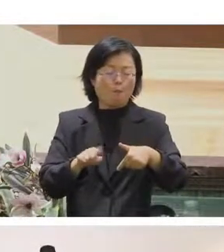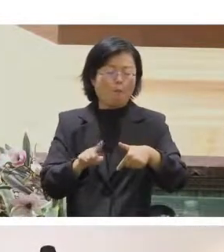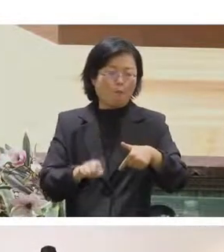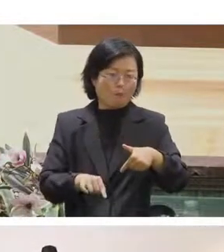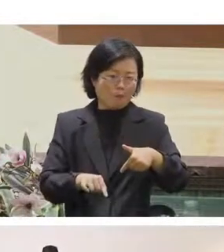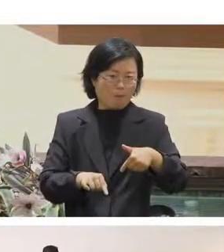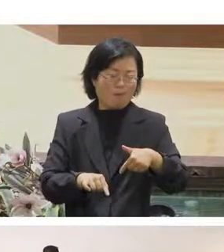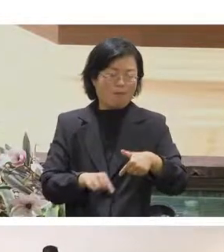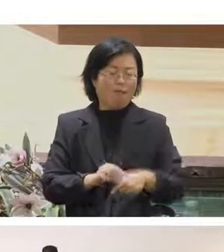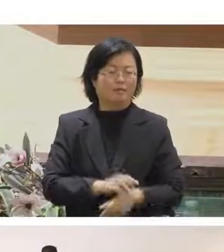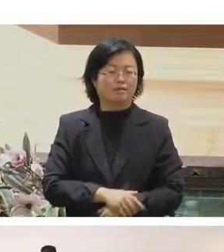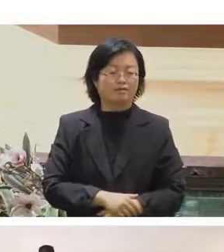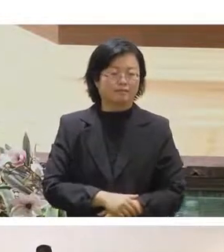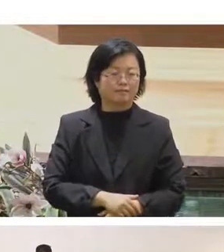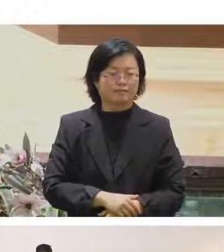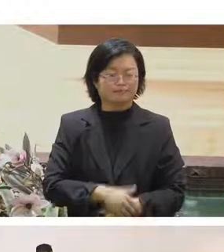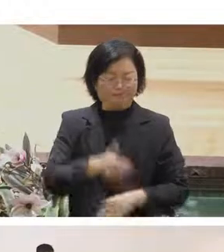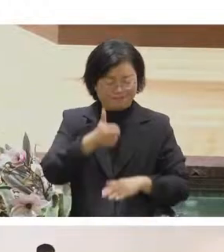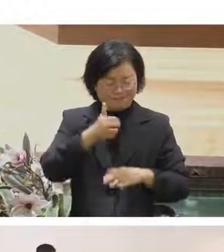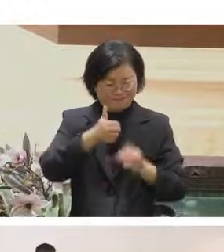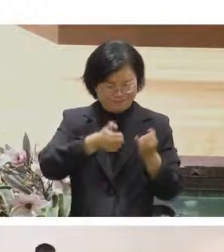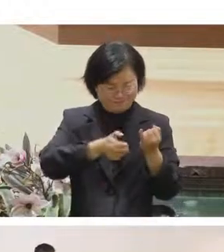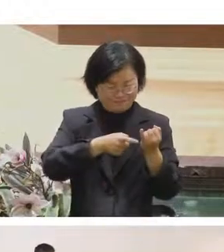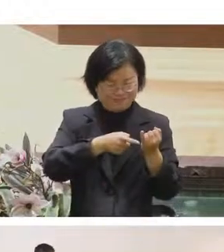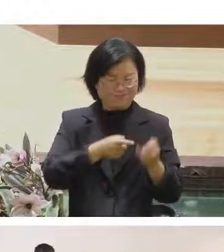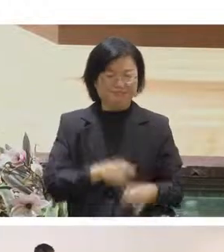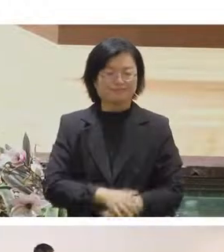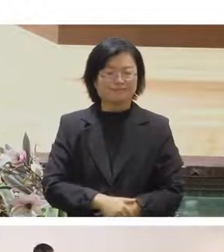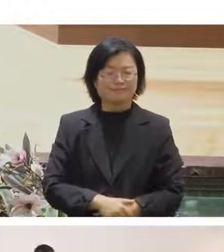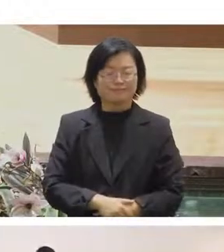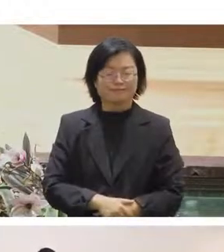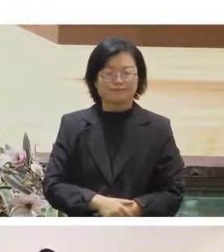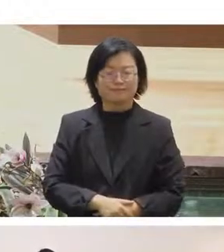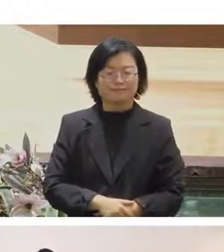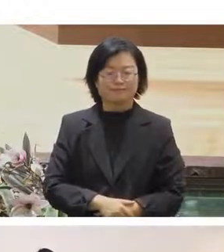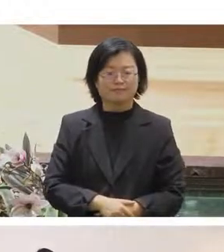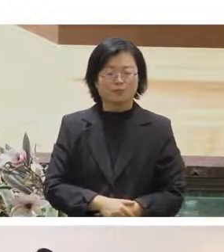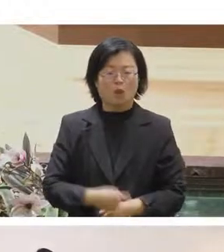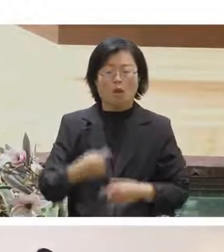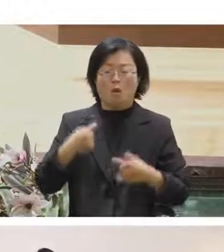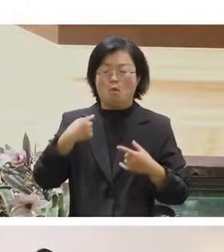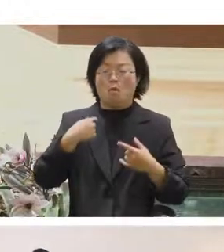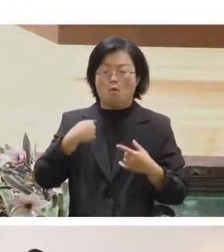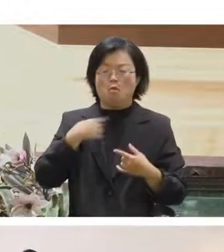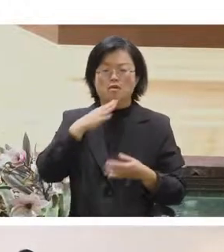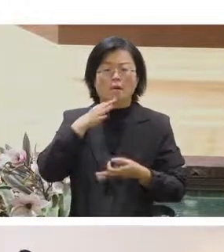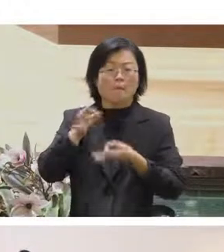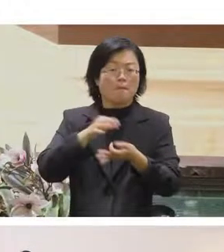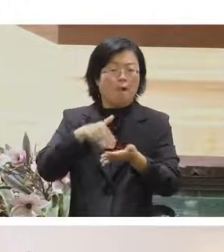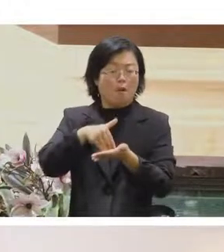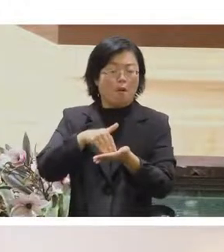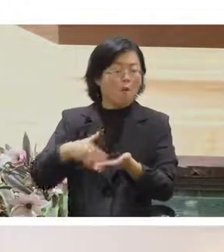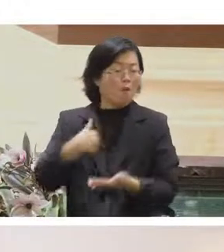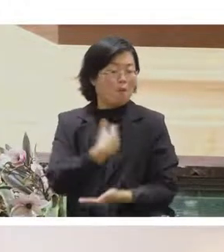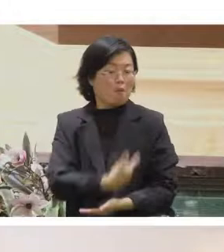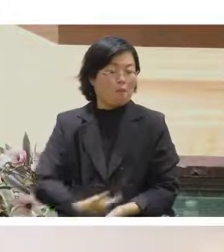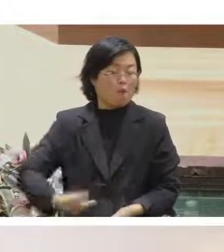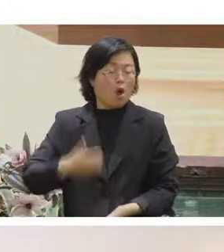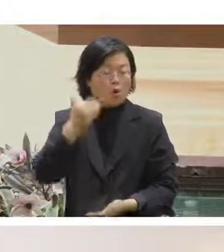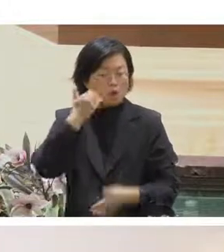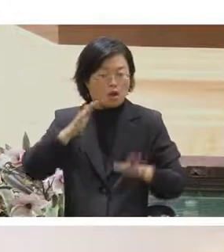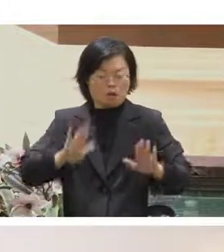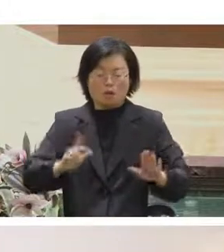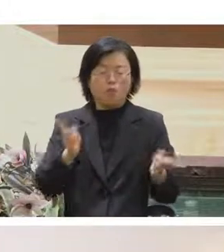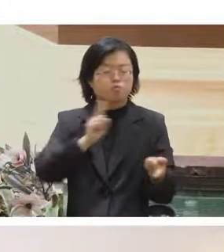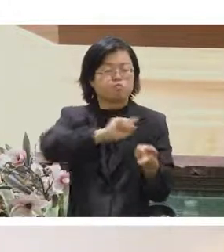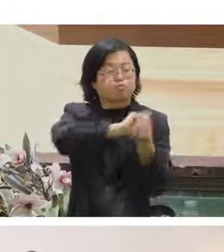超級感謝你所以我們剛剛有提到就是我們其實是在賣就是軟體可是想像今天不是軟體想像今天是一支筆